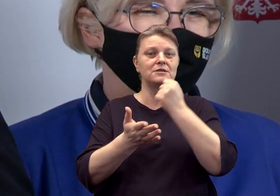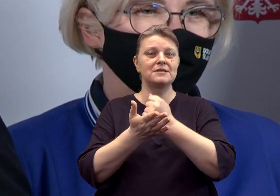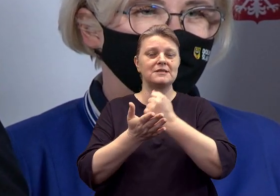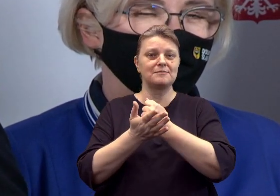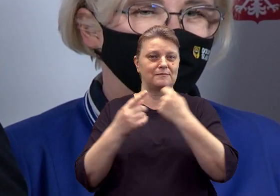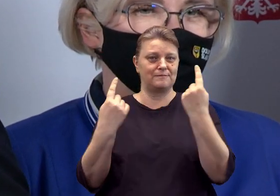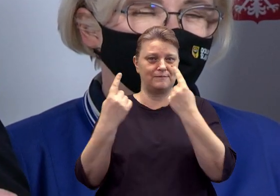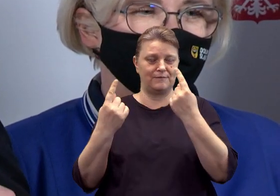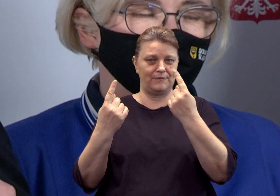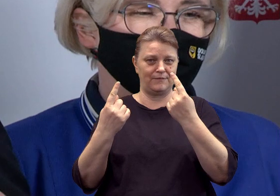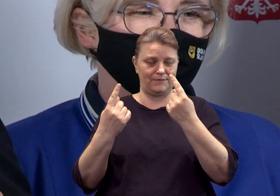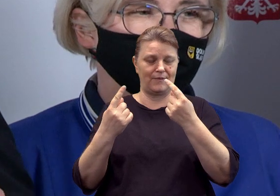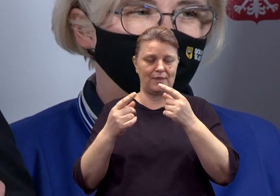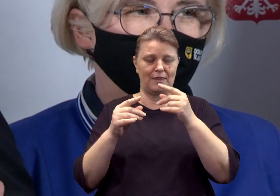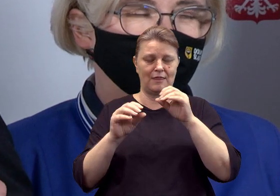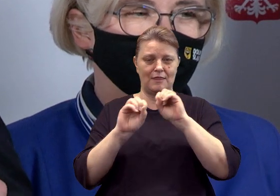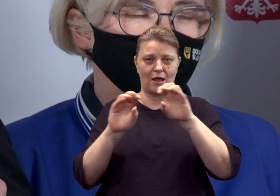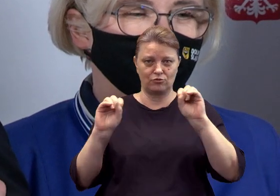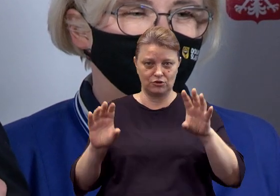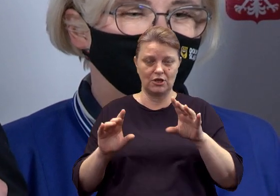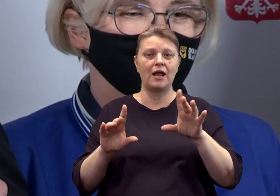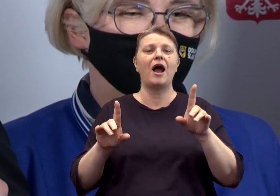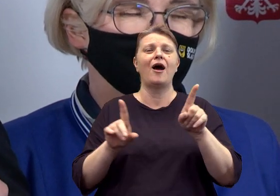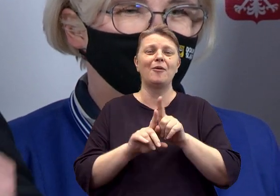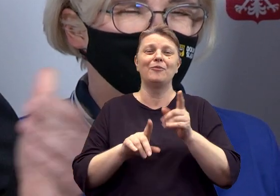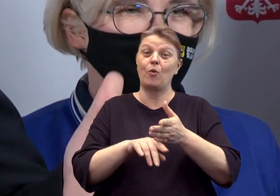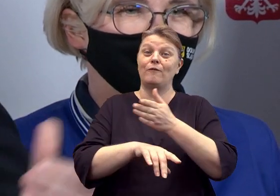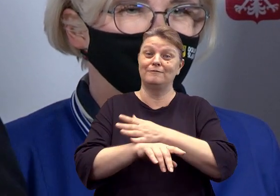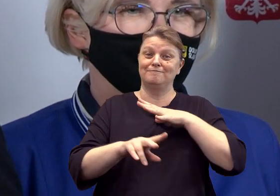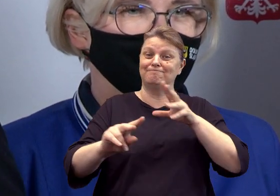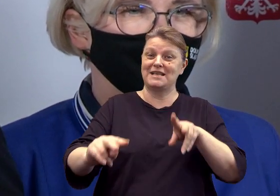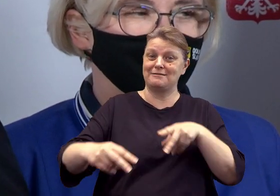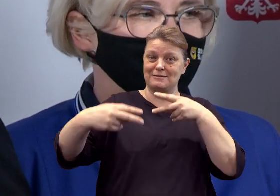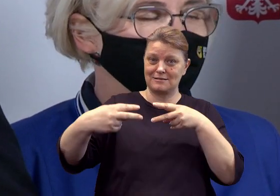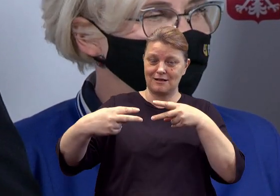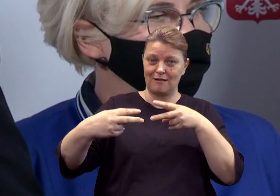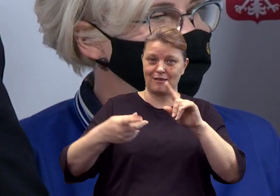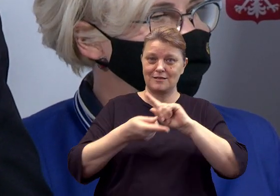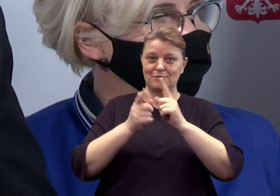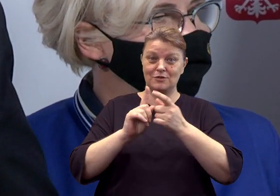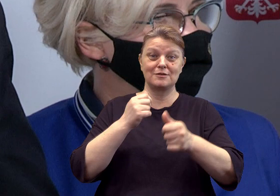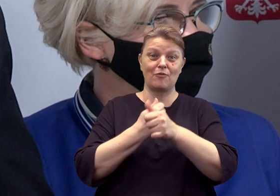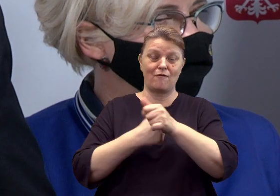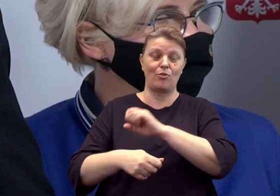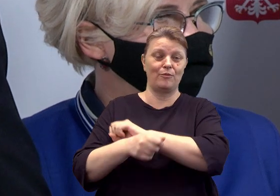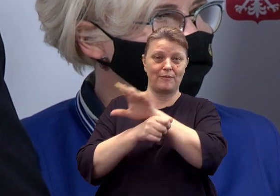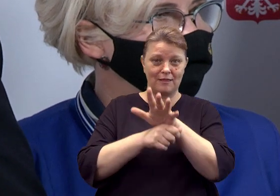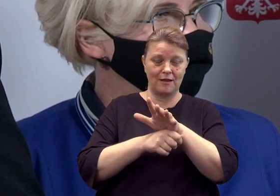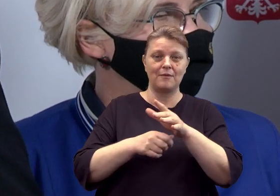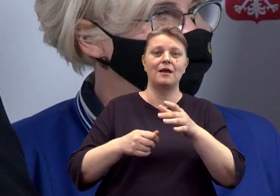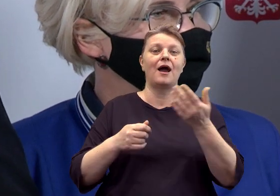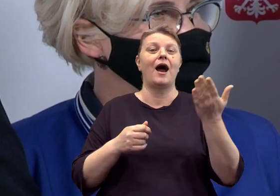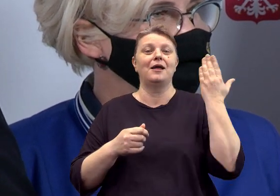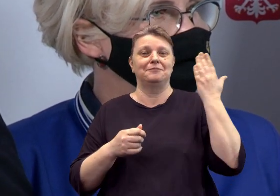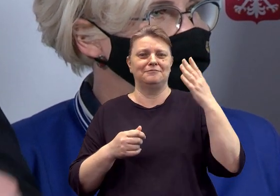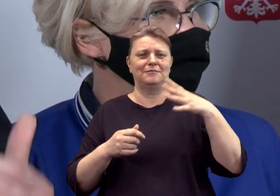pracowników oświaty. Ono było jeszcze w formie zdalnej z uwagi na sytuację pandemiczną, ale już